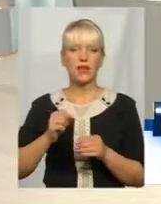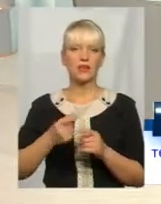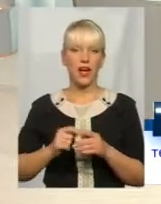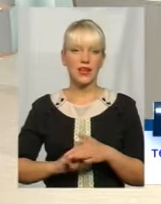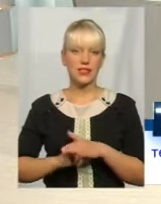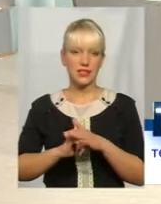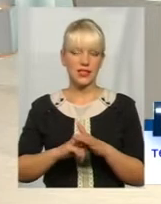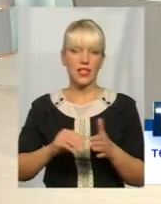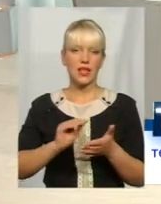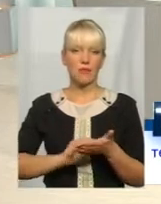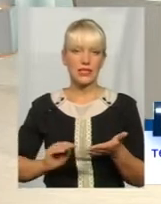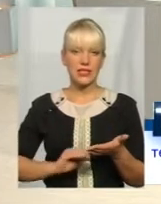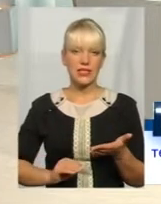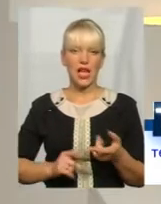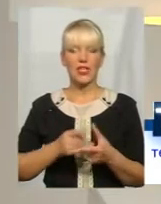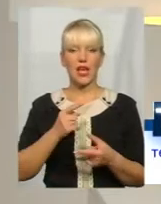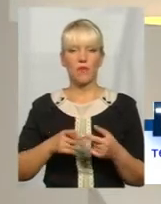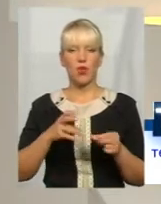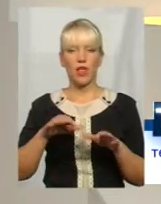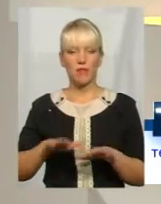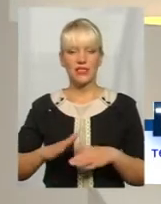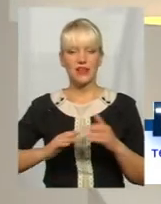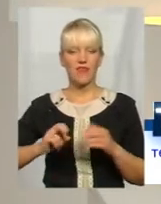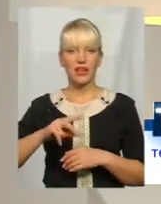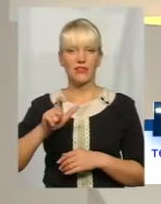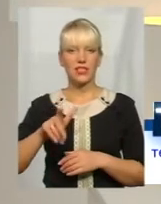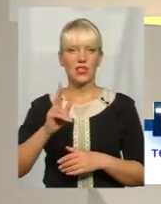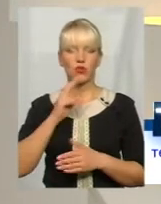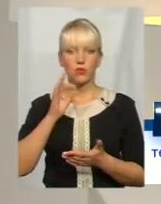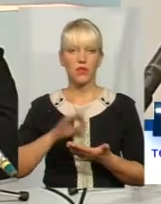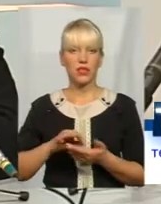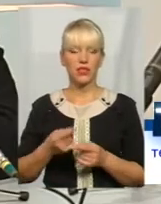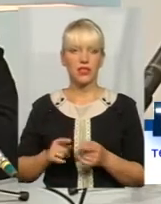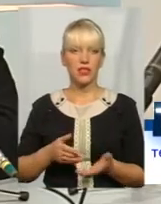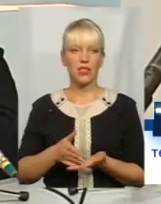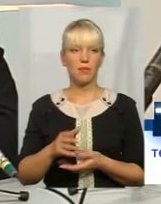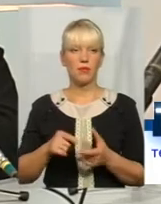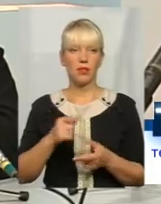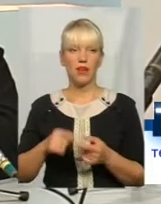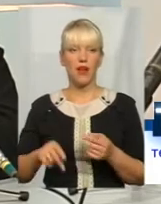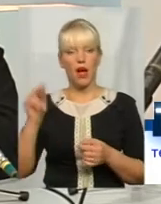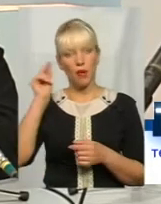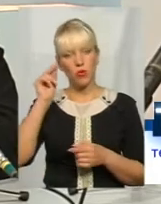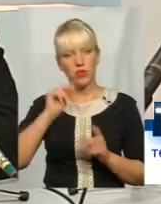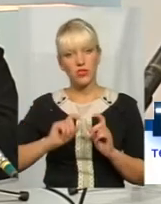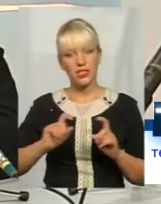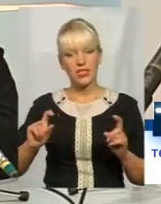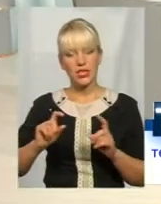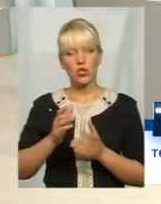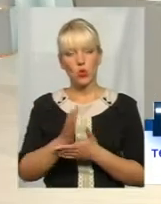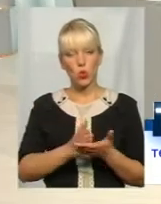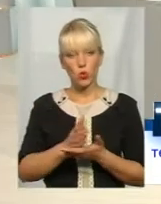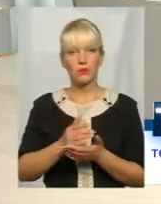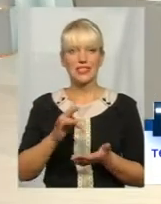як я вже казала, або на місці, фахівці є, які відповідають за дані напрямки, або в навчальних закладах служби зайнятості.